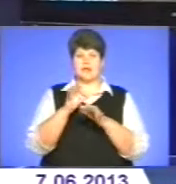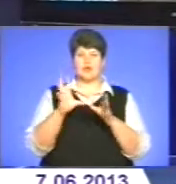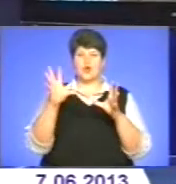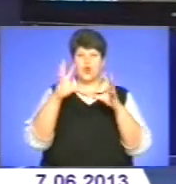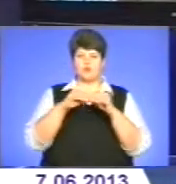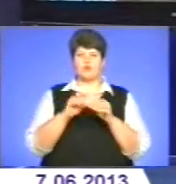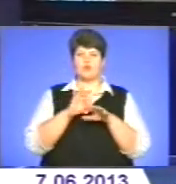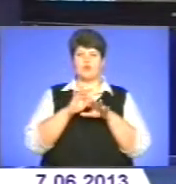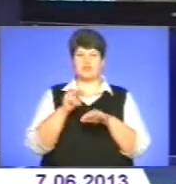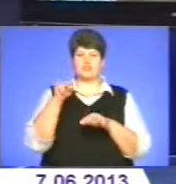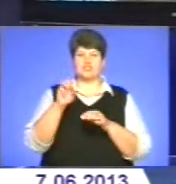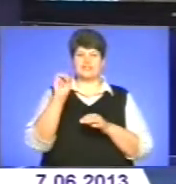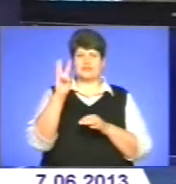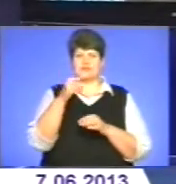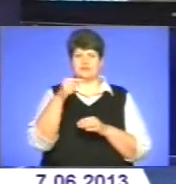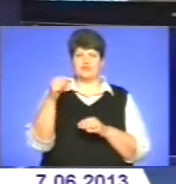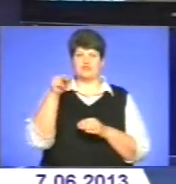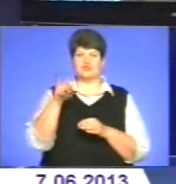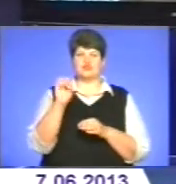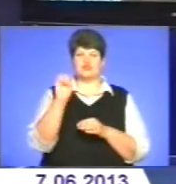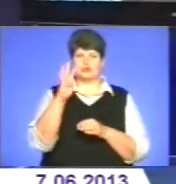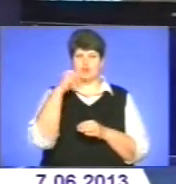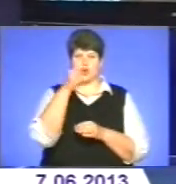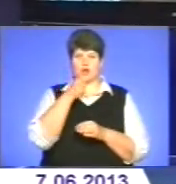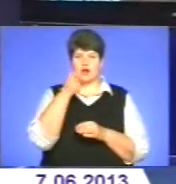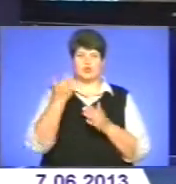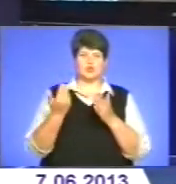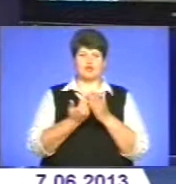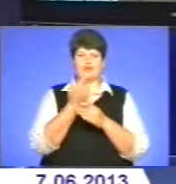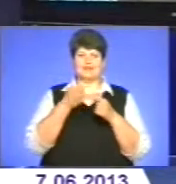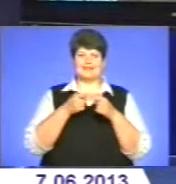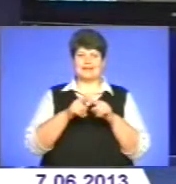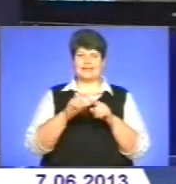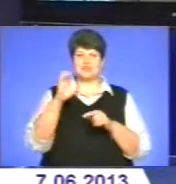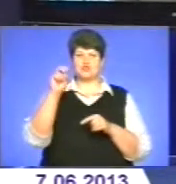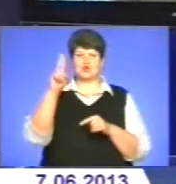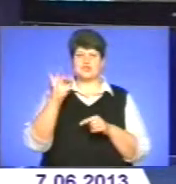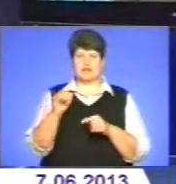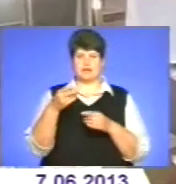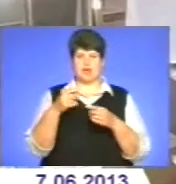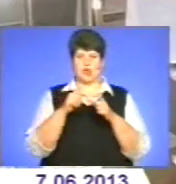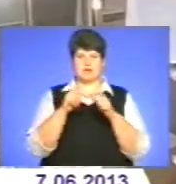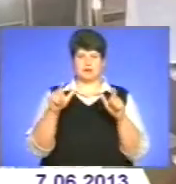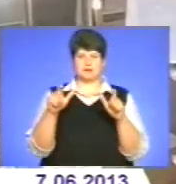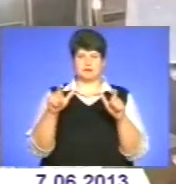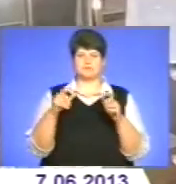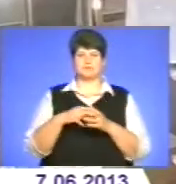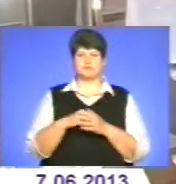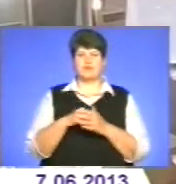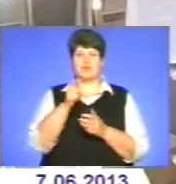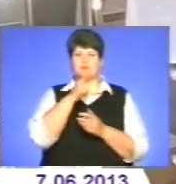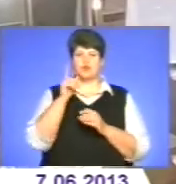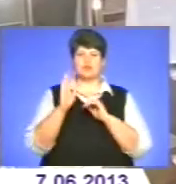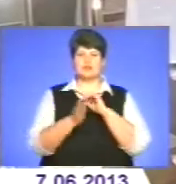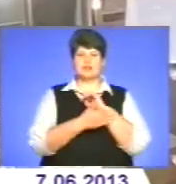2013-2014 роках новітньої техніки на соціальних об'єктах. Протягом